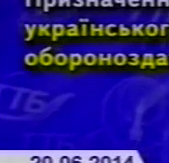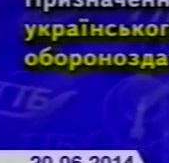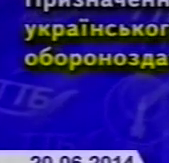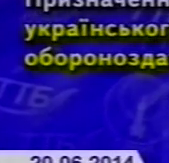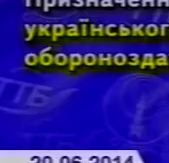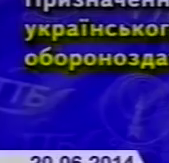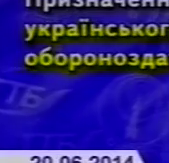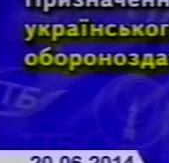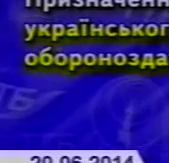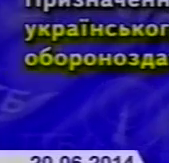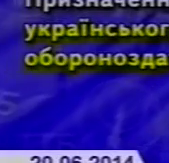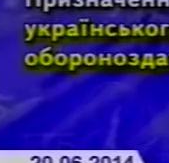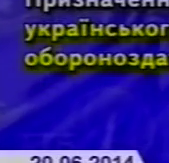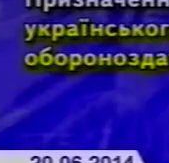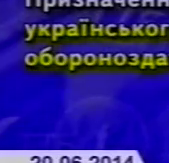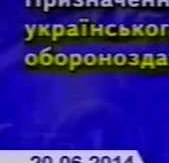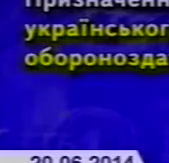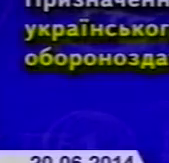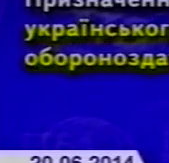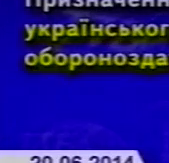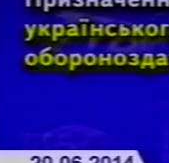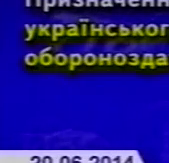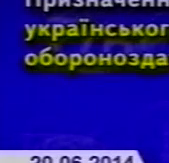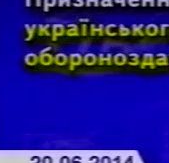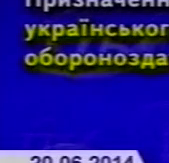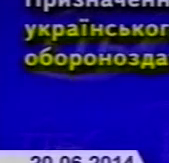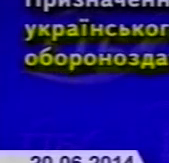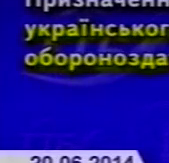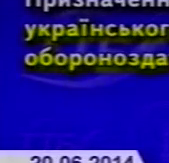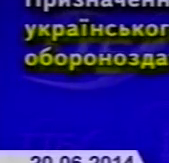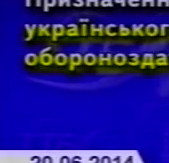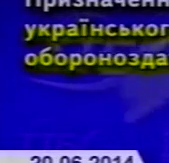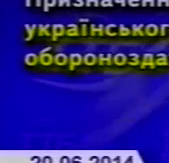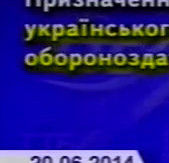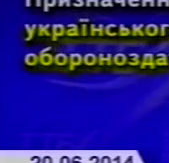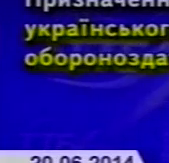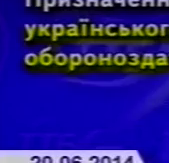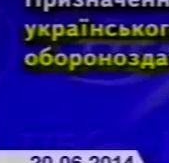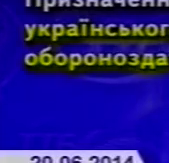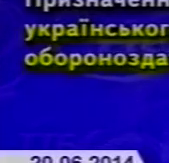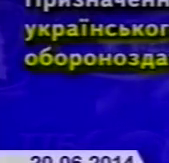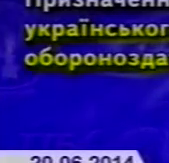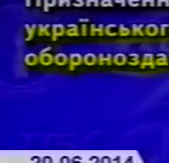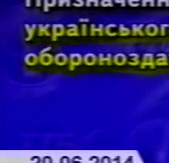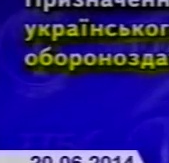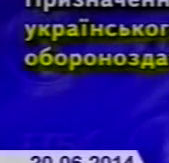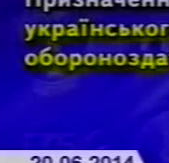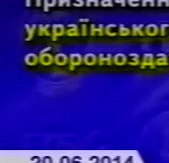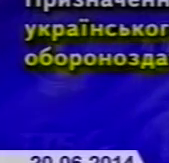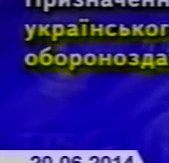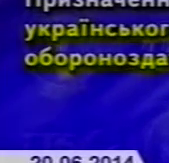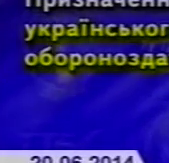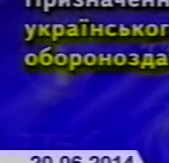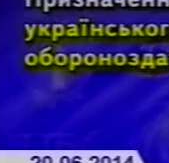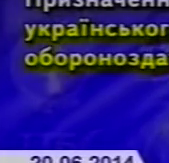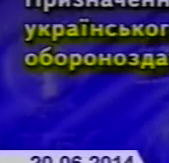Тернопільської обласної державної адміністрації, складає 59 тисяч 557 гривень. Загалом з березня на рахунок перераховано